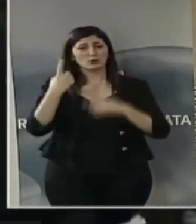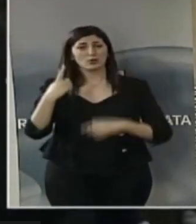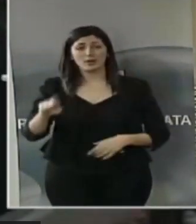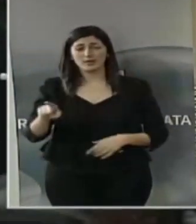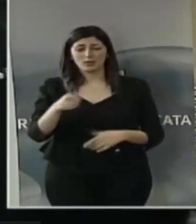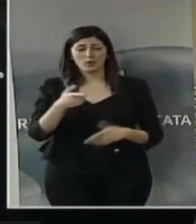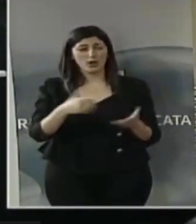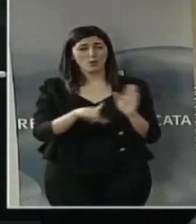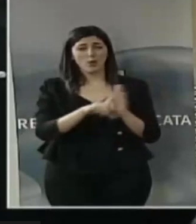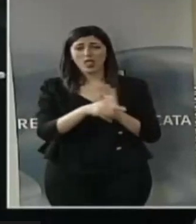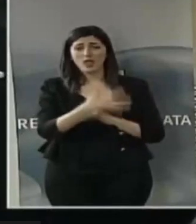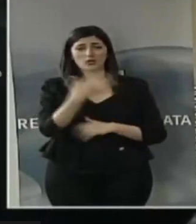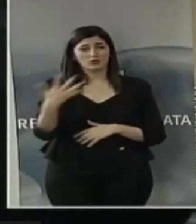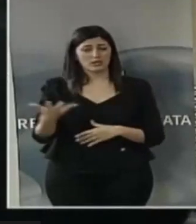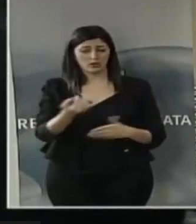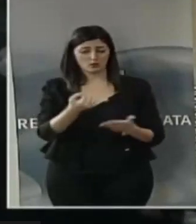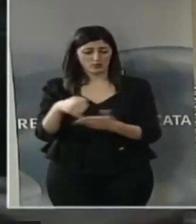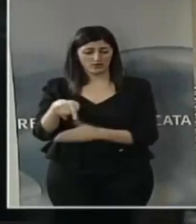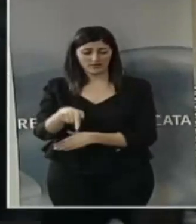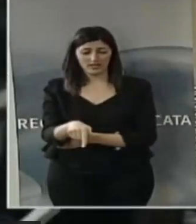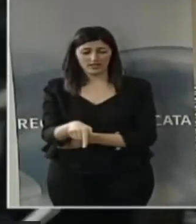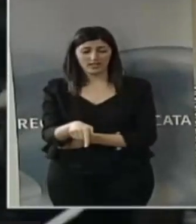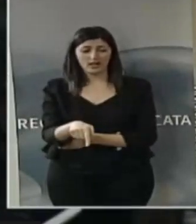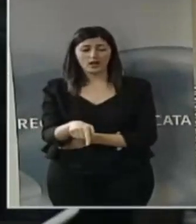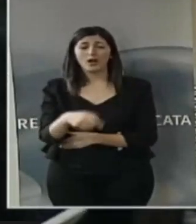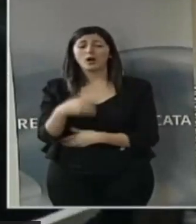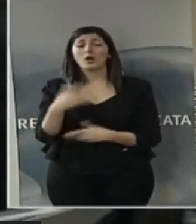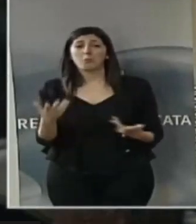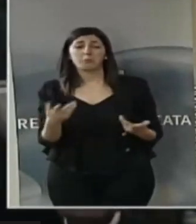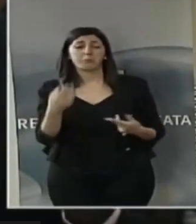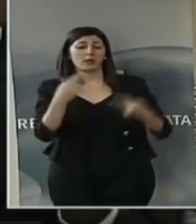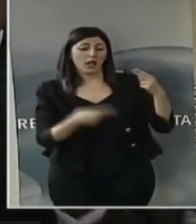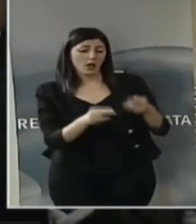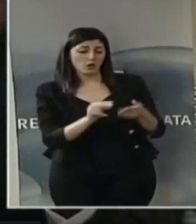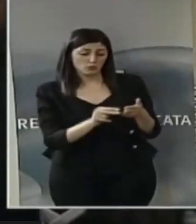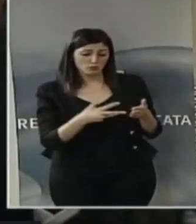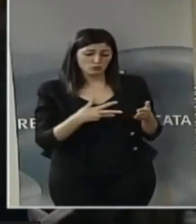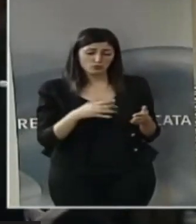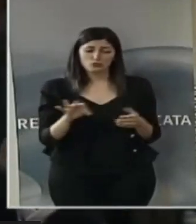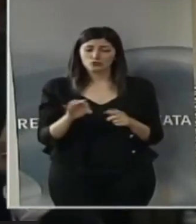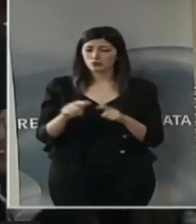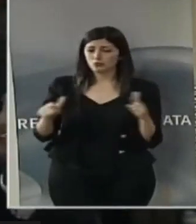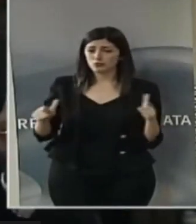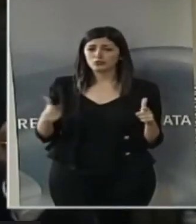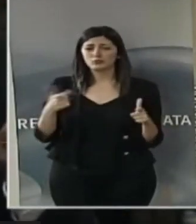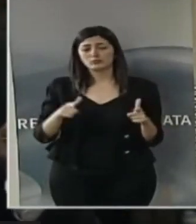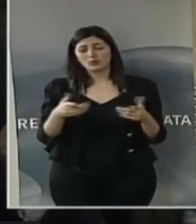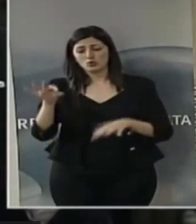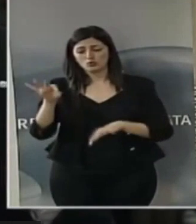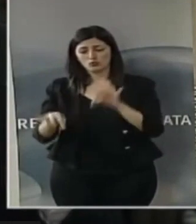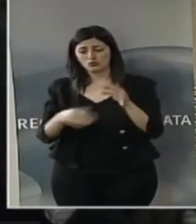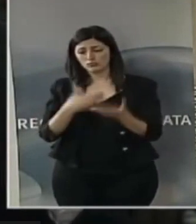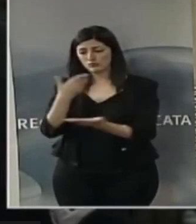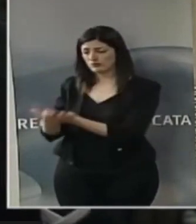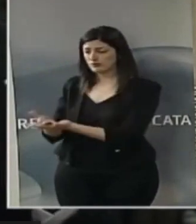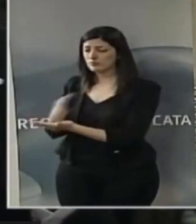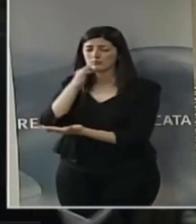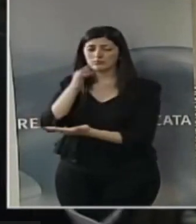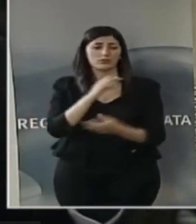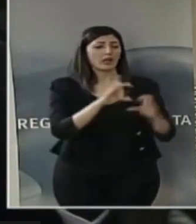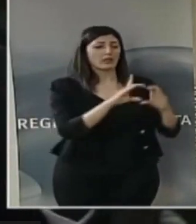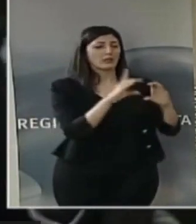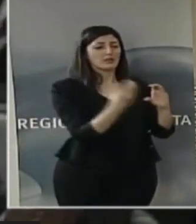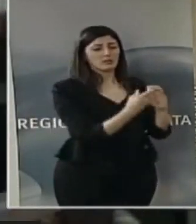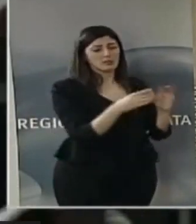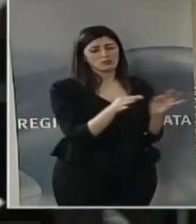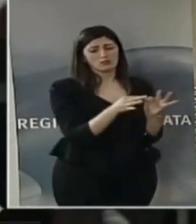legislatura, al netto se c'è o non c'è scritto in questo bilancio, che chiaramente prima di essere portato in giunta viene concordato con il Dipartimento,